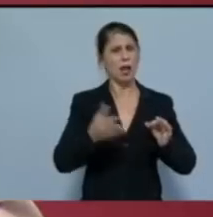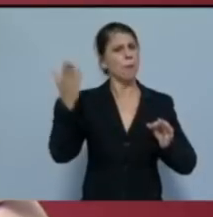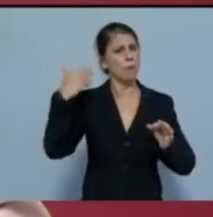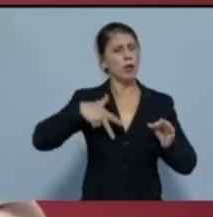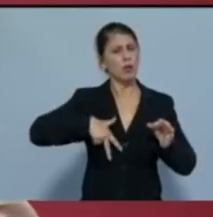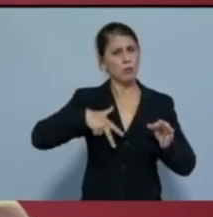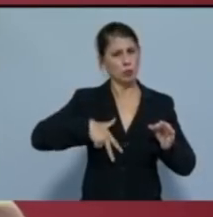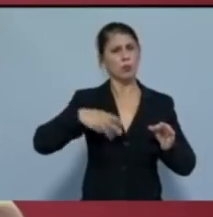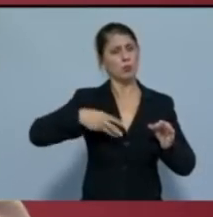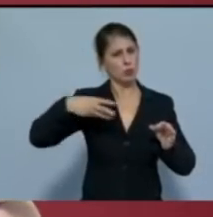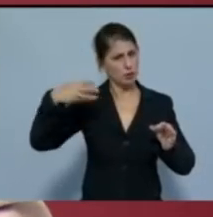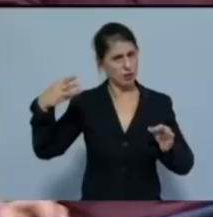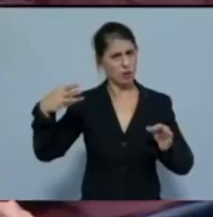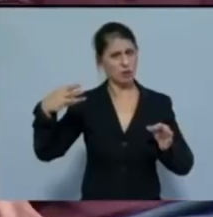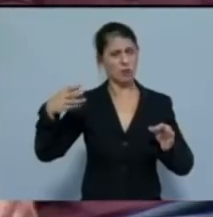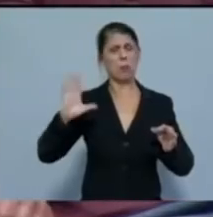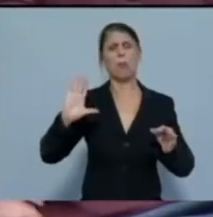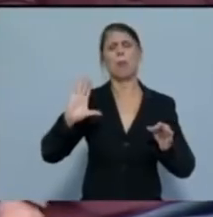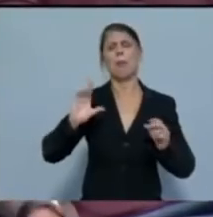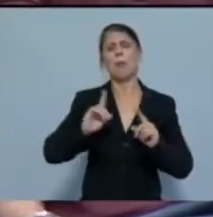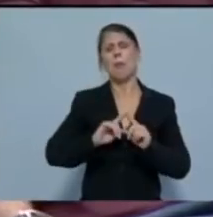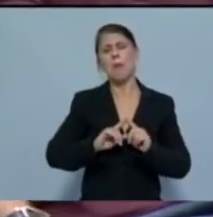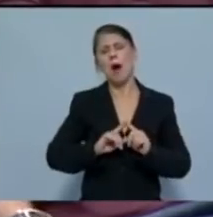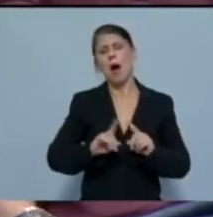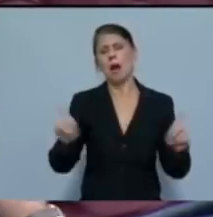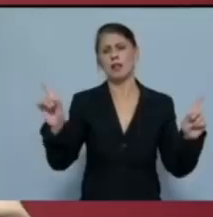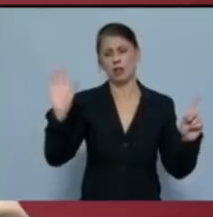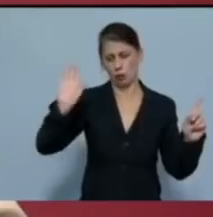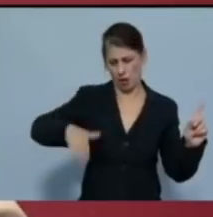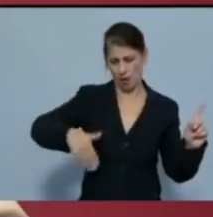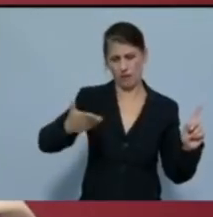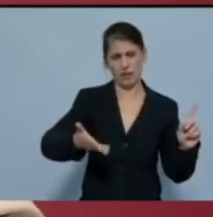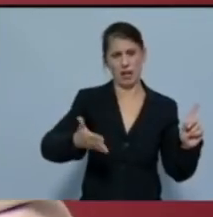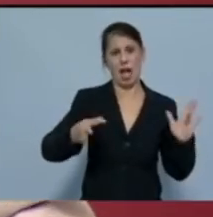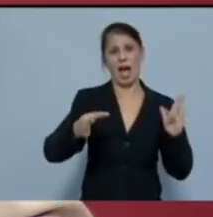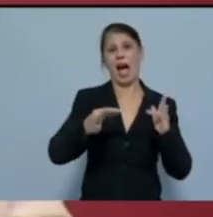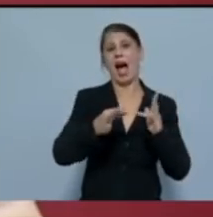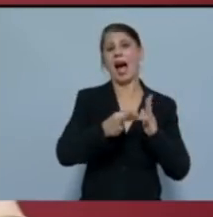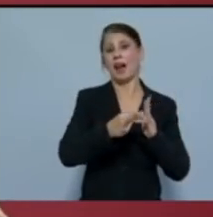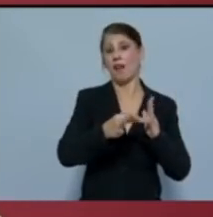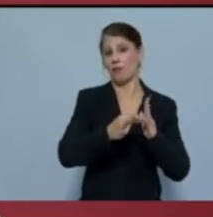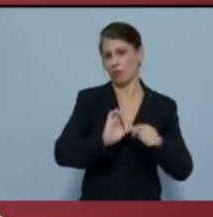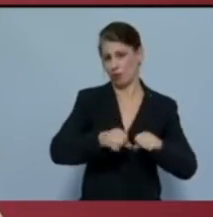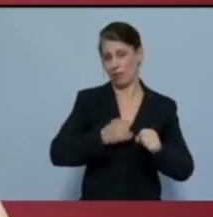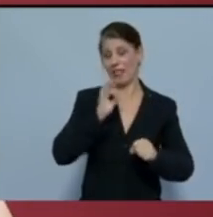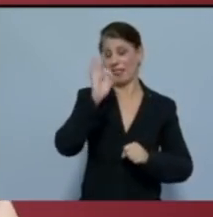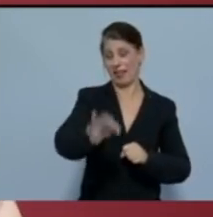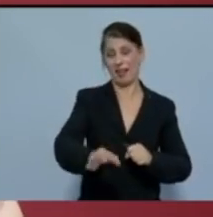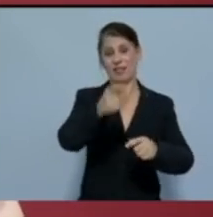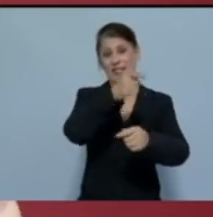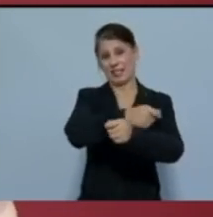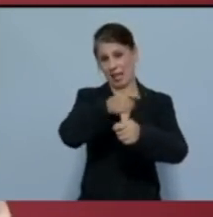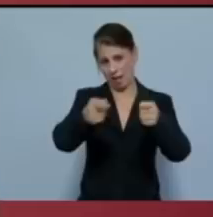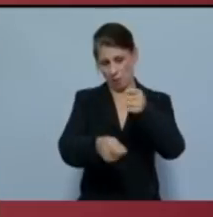υπουργούς του ΣΥΡΙΖΑ, άσχετα τελικά αν ο τελευταίος αραβώνας που επιχείρησε δεν κατέληξε σε γάμο.